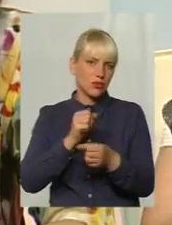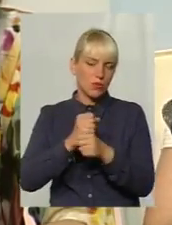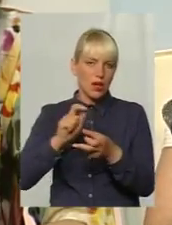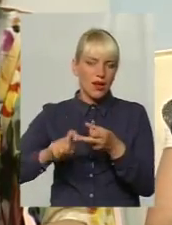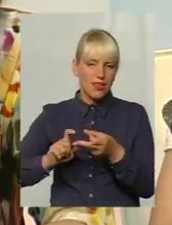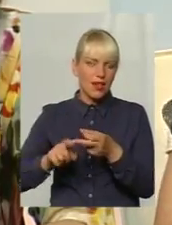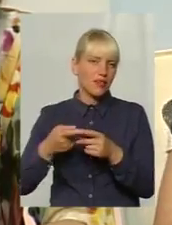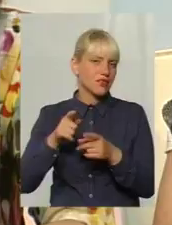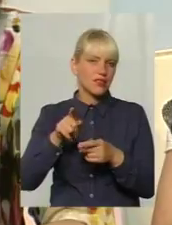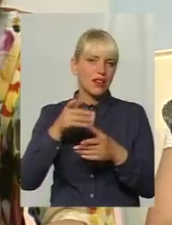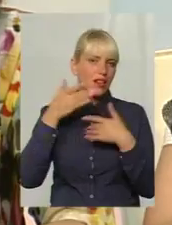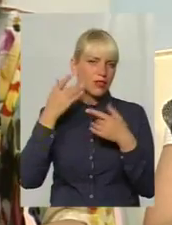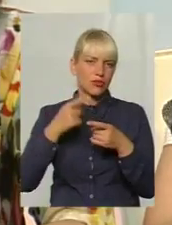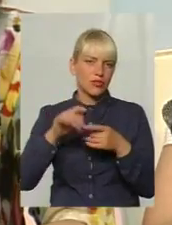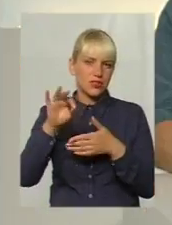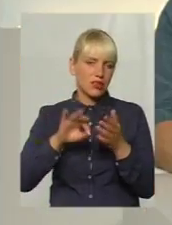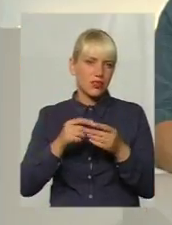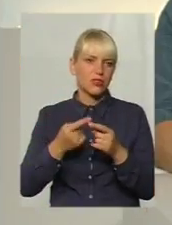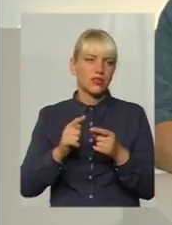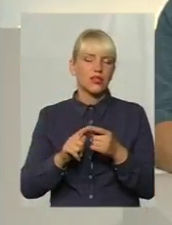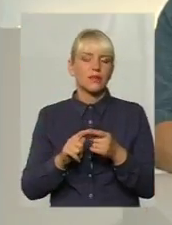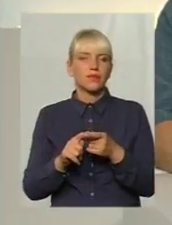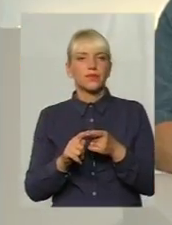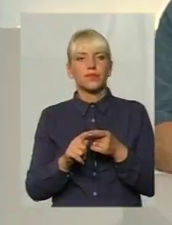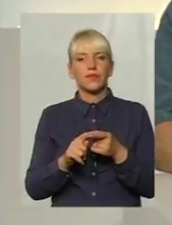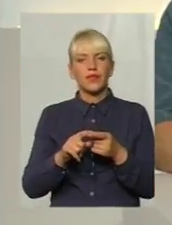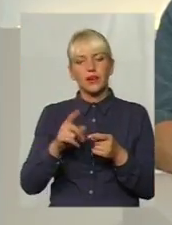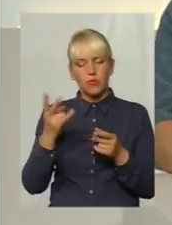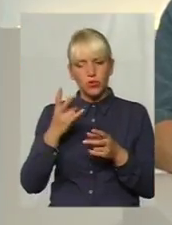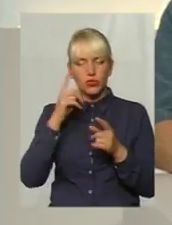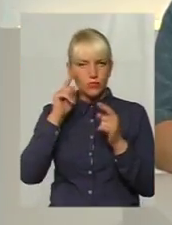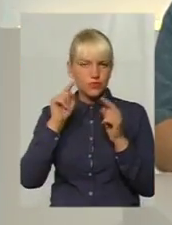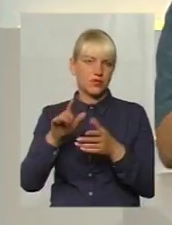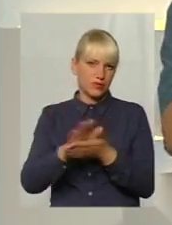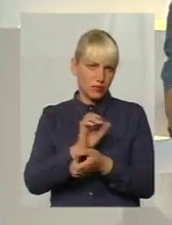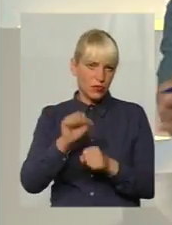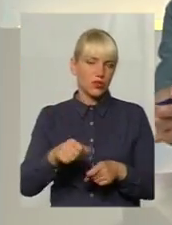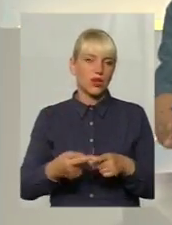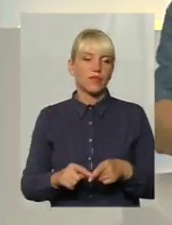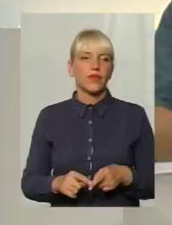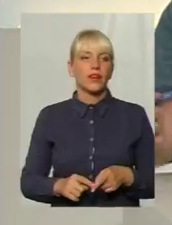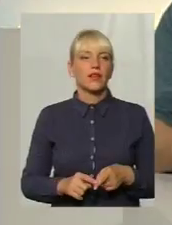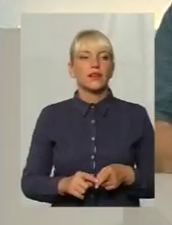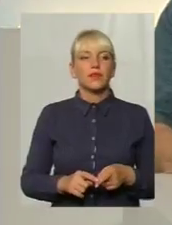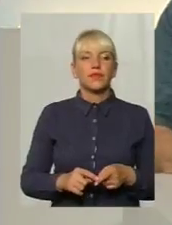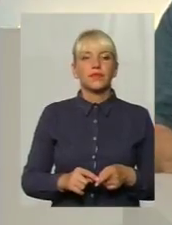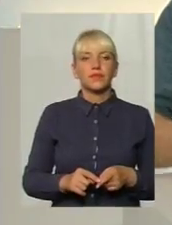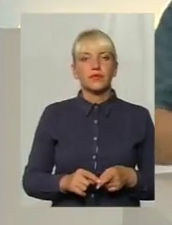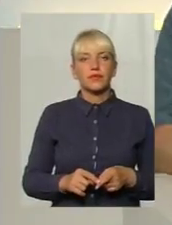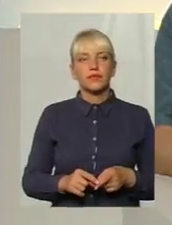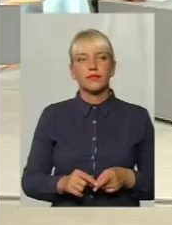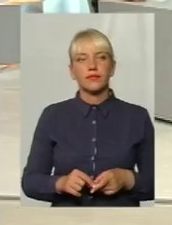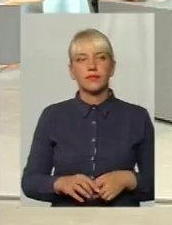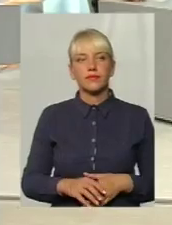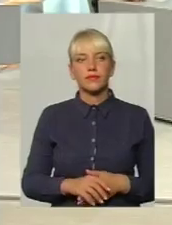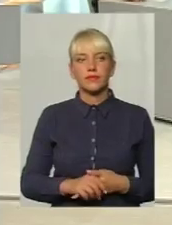акцентувати увагу. В принципі, це, мені здається, як з ліками, мабуть. Потрібно починати з найменшого. Хоча б такі зробити, а вже потім... Так, так.